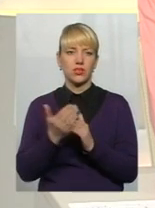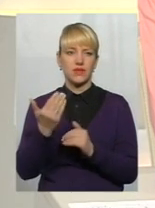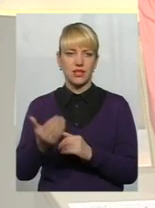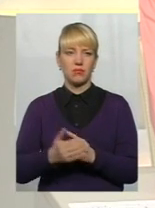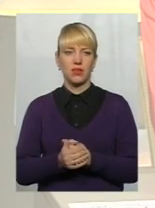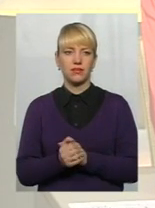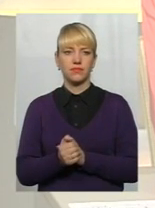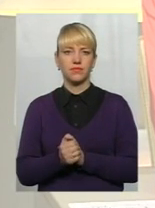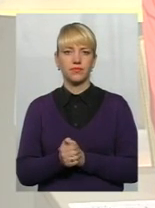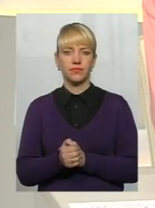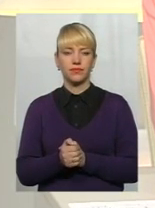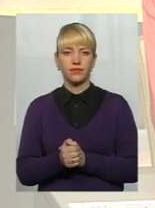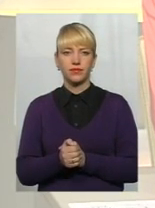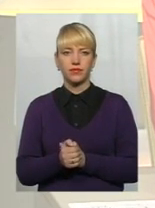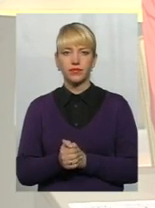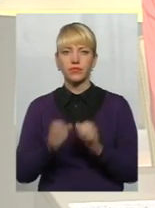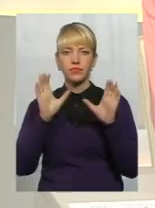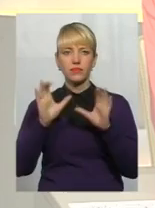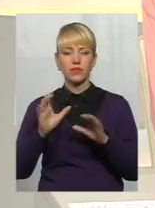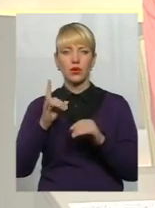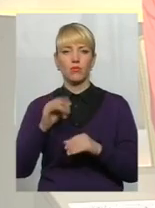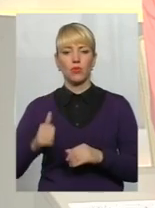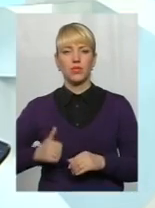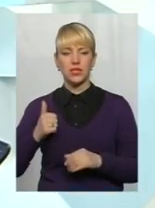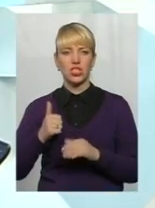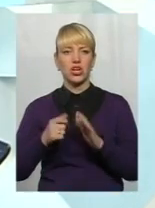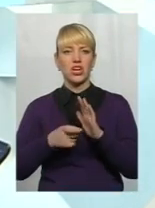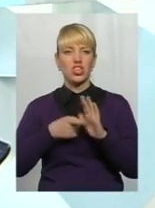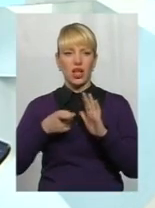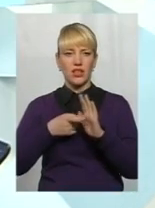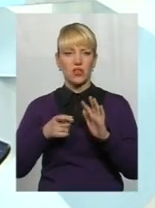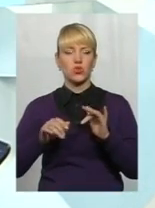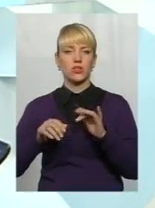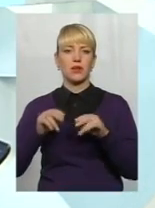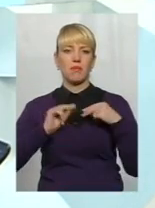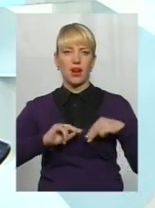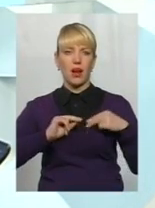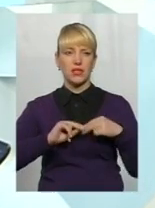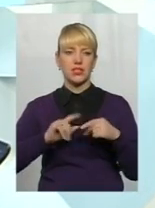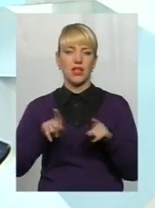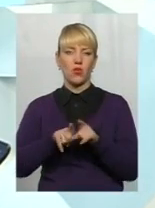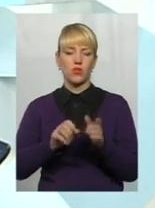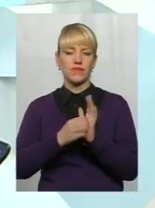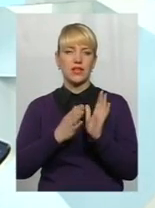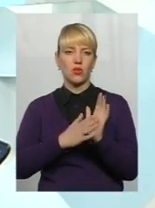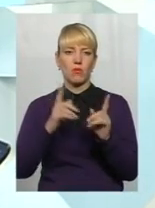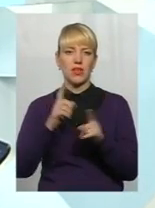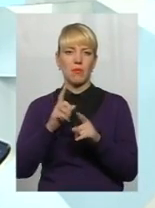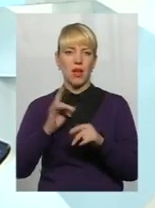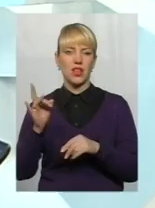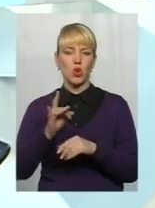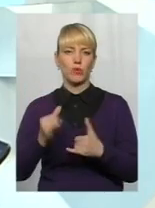їх. Законом про престижність шахтарської праці також встановлено мінімальний розмір для